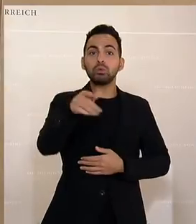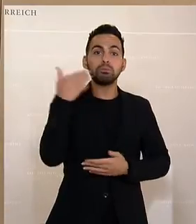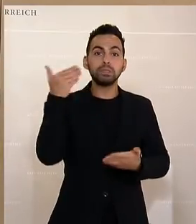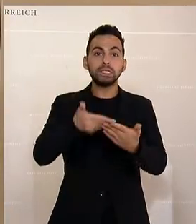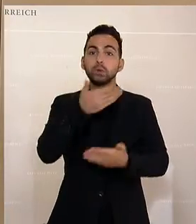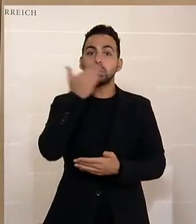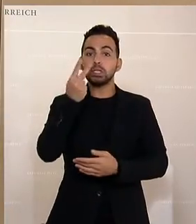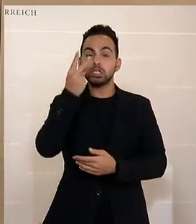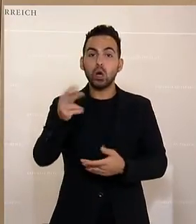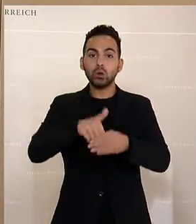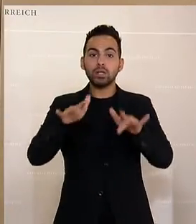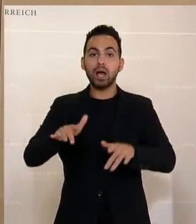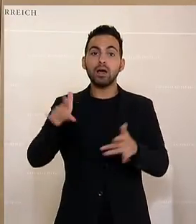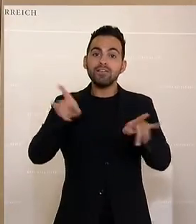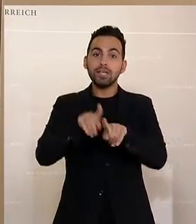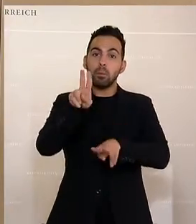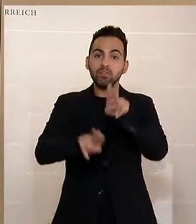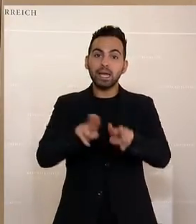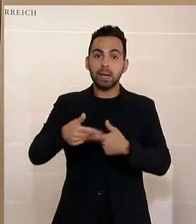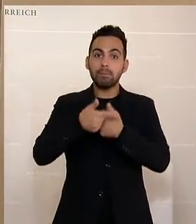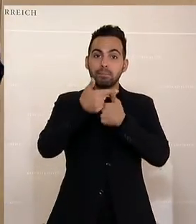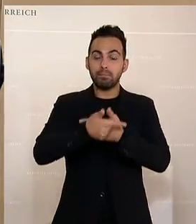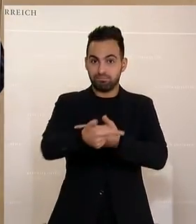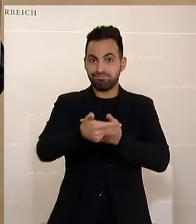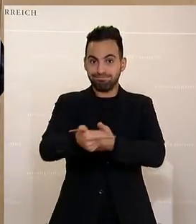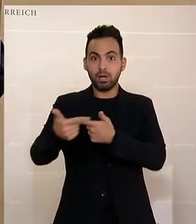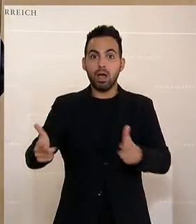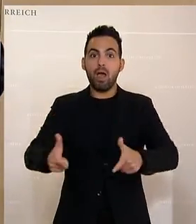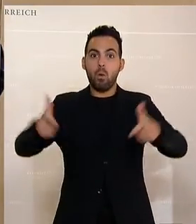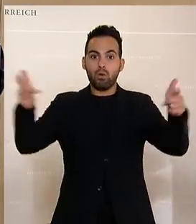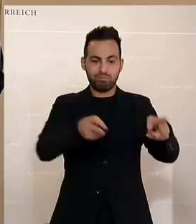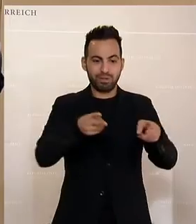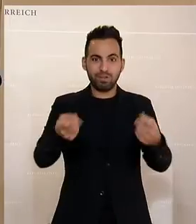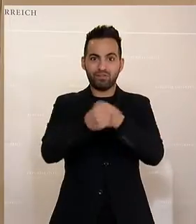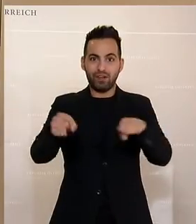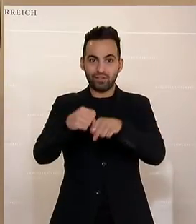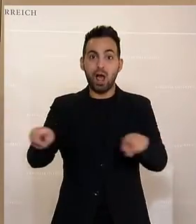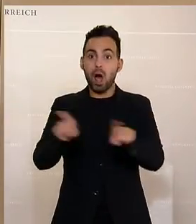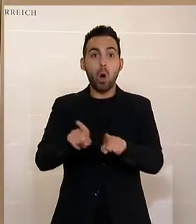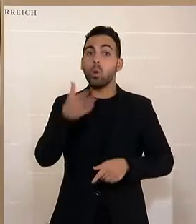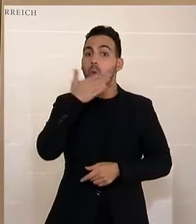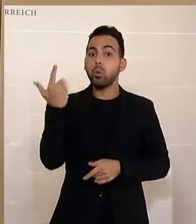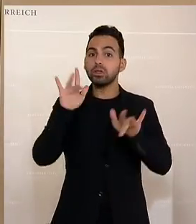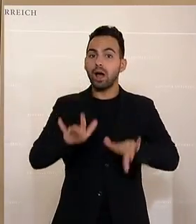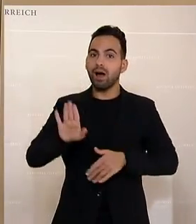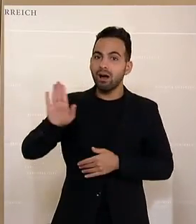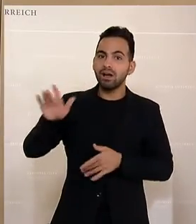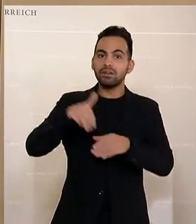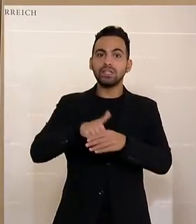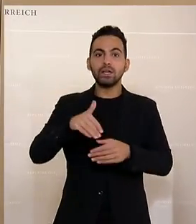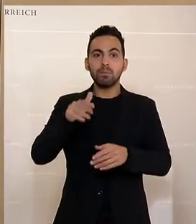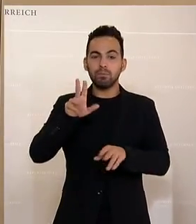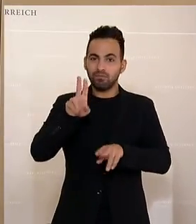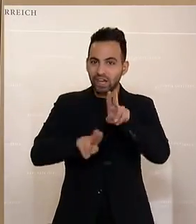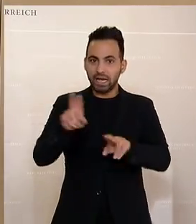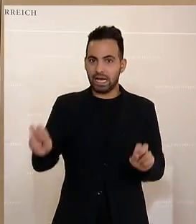die Spitalsbetten, dass die entsprechend erhöht werden. Sie haben nicht dafür gesorgt, dass die Pflegekräfte eine Lohnaufbesserung bekommen und